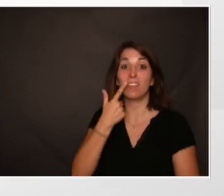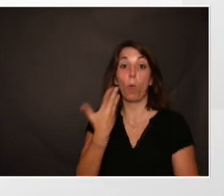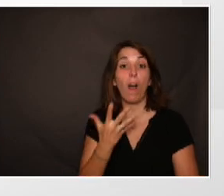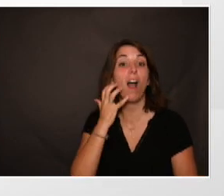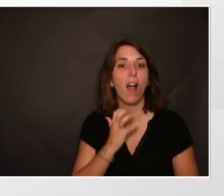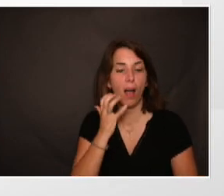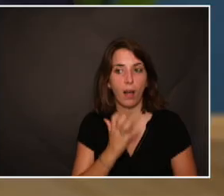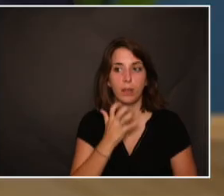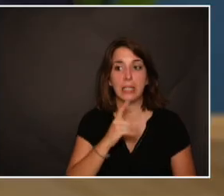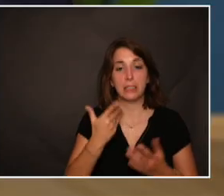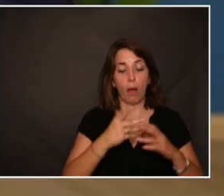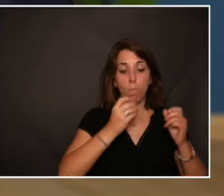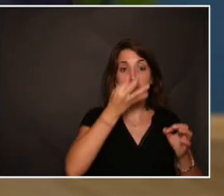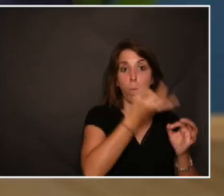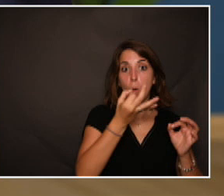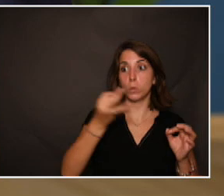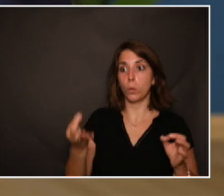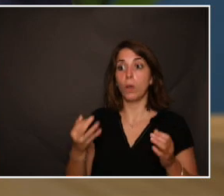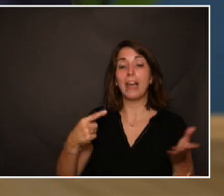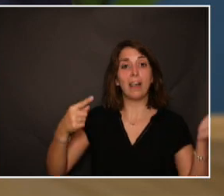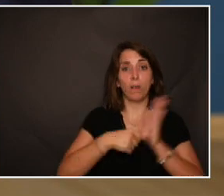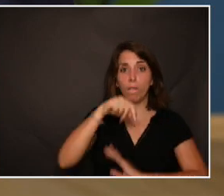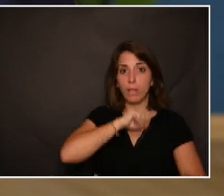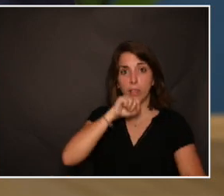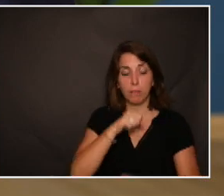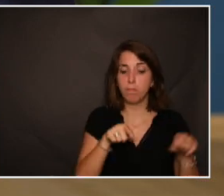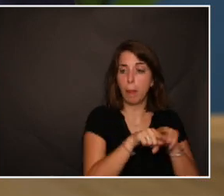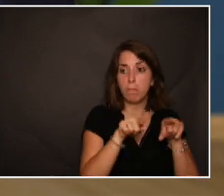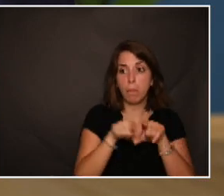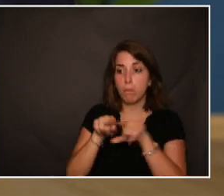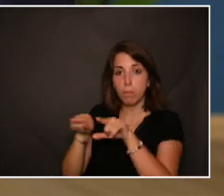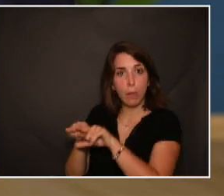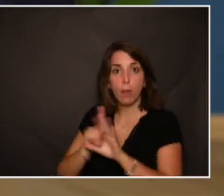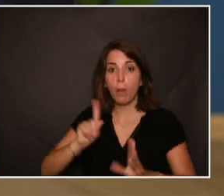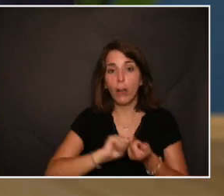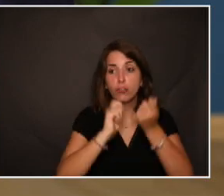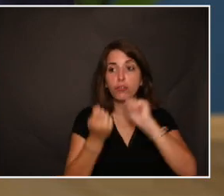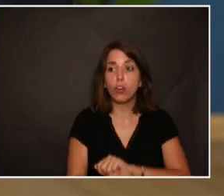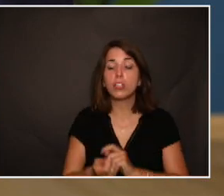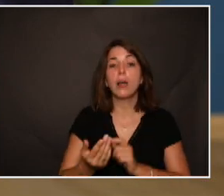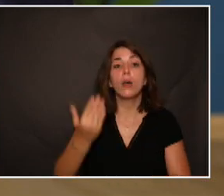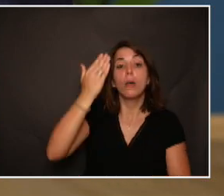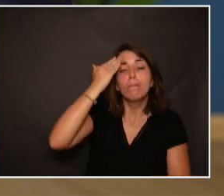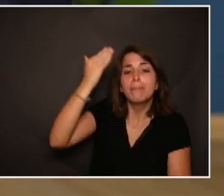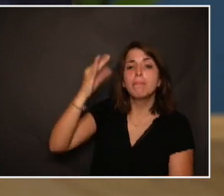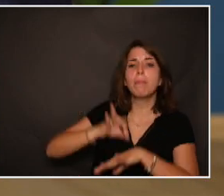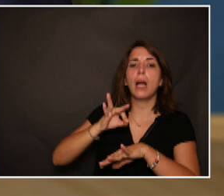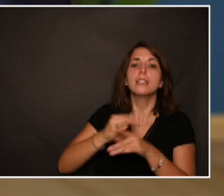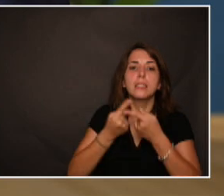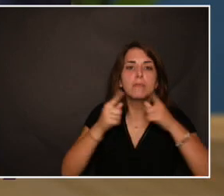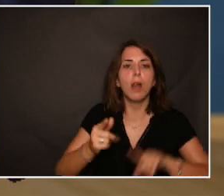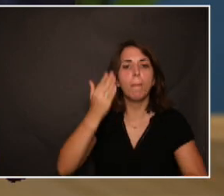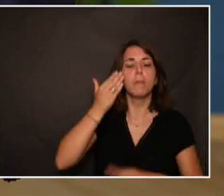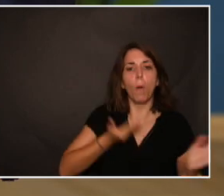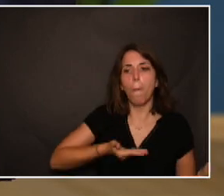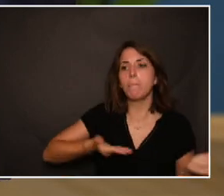Il faut savoir qu'en vieillissant, en gros, il faut peu changer ses habitudes, mis à part si on a une maladie ou si on est hospitalisé où il